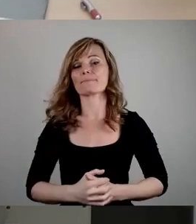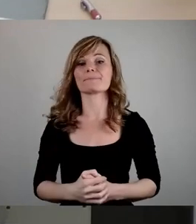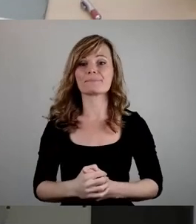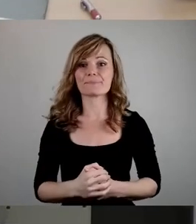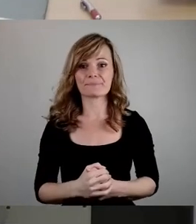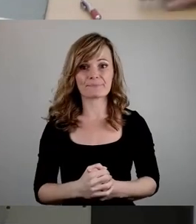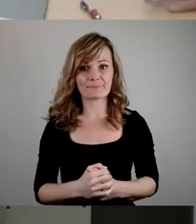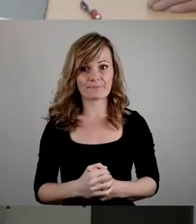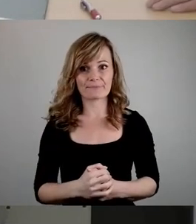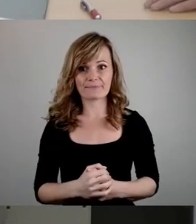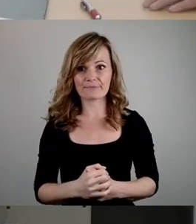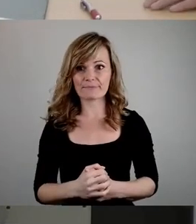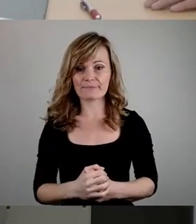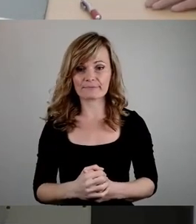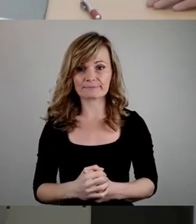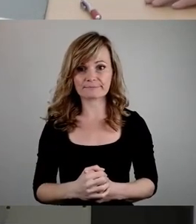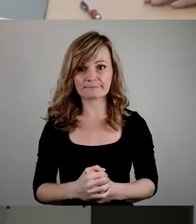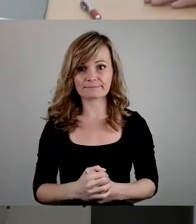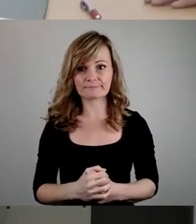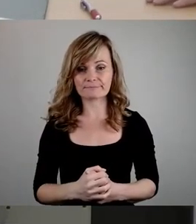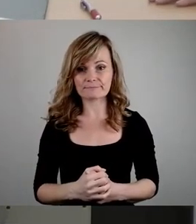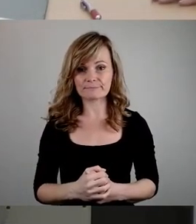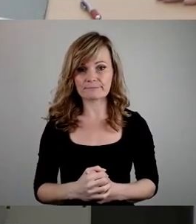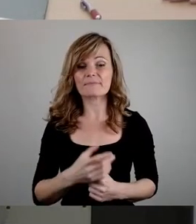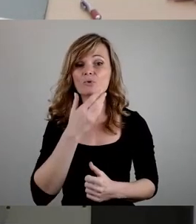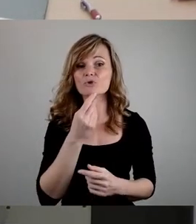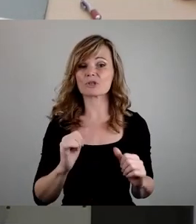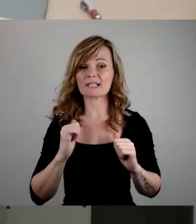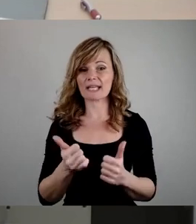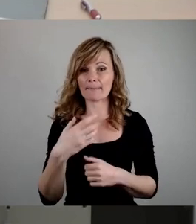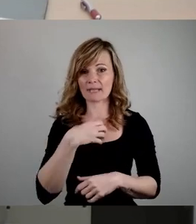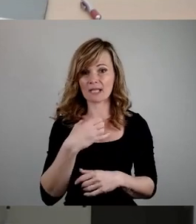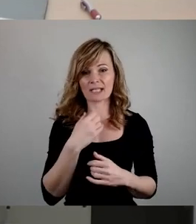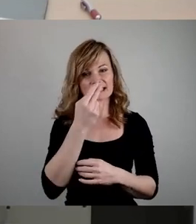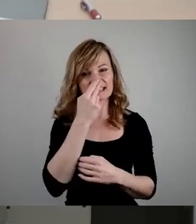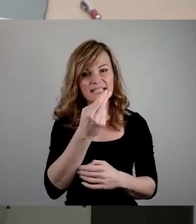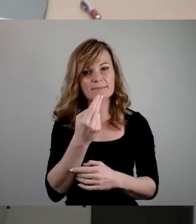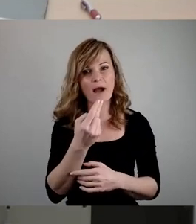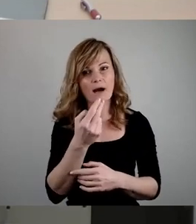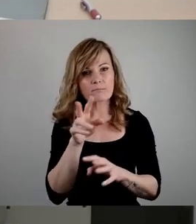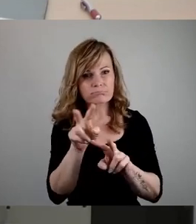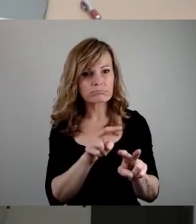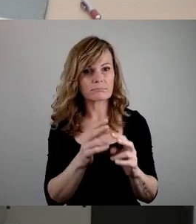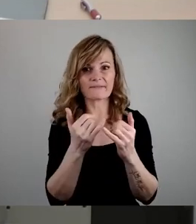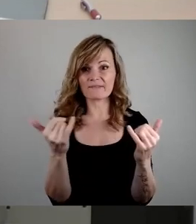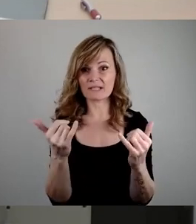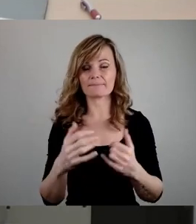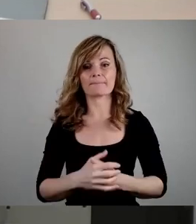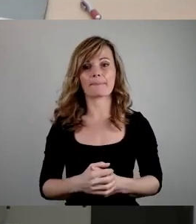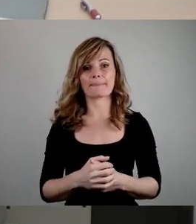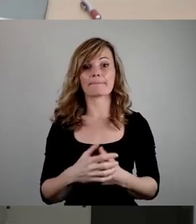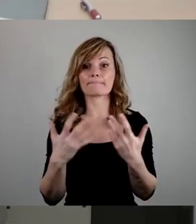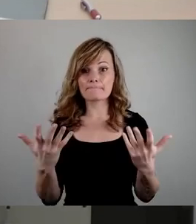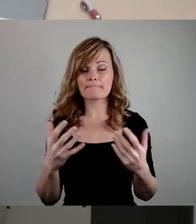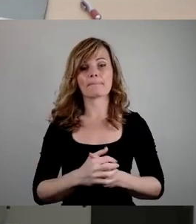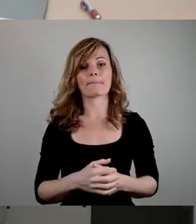Genau, wir haben, wir machen ihr jüdisches Leben in Dresden sichtbar. Drittens, es ist unsere Verpflichtung, das